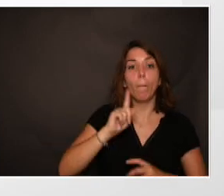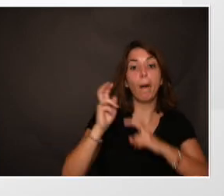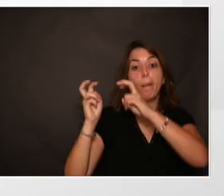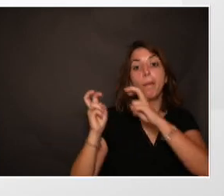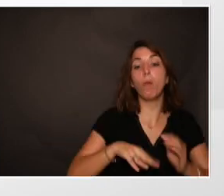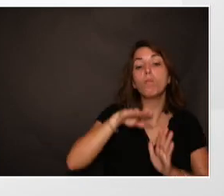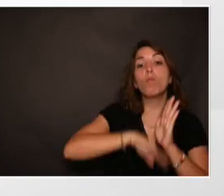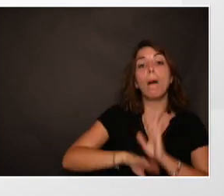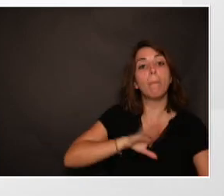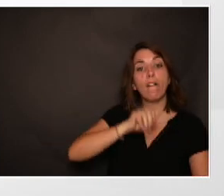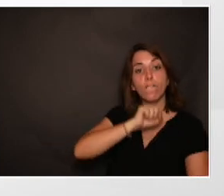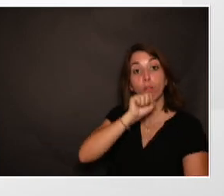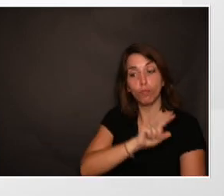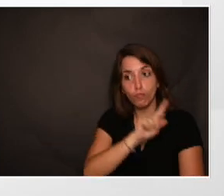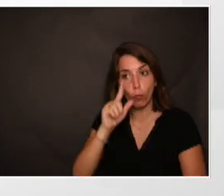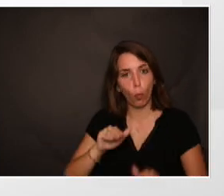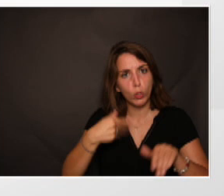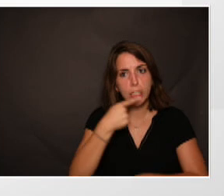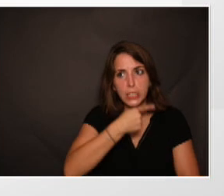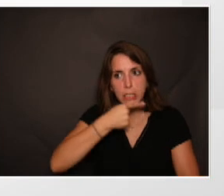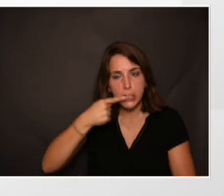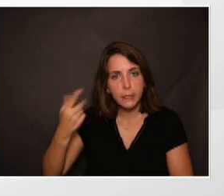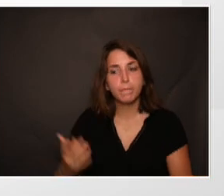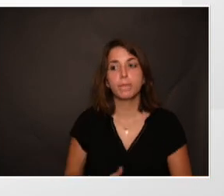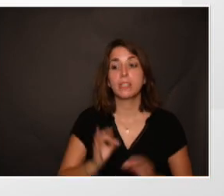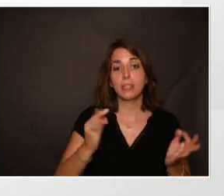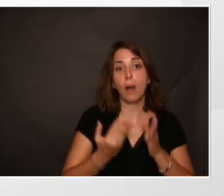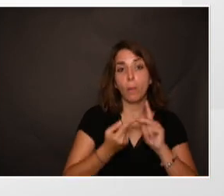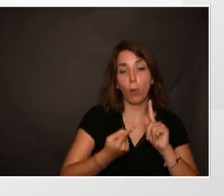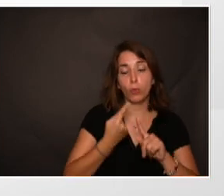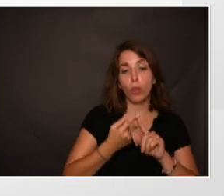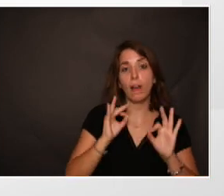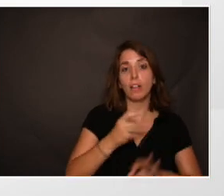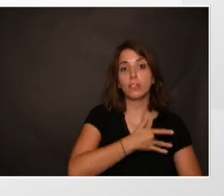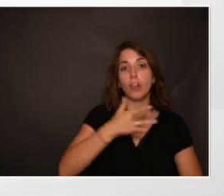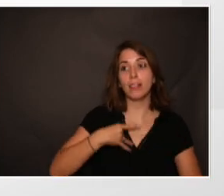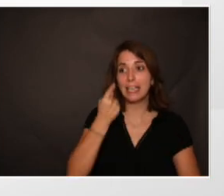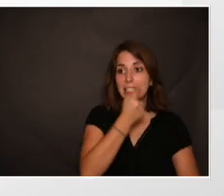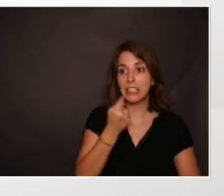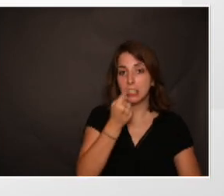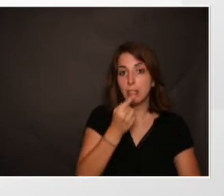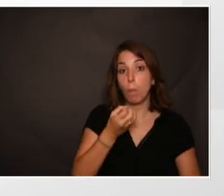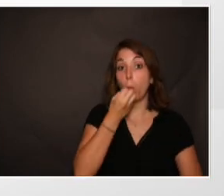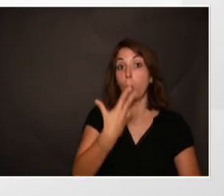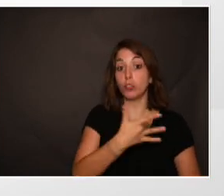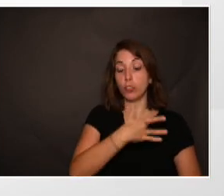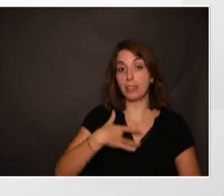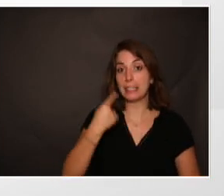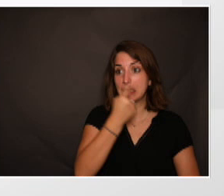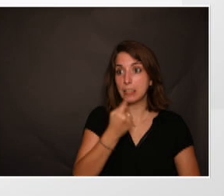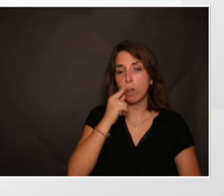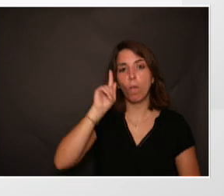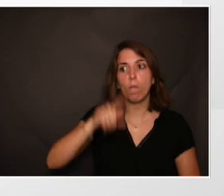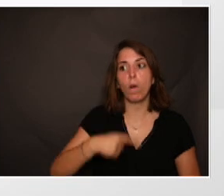vieillissant. L'UFSBD, l'Union française pour la santé buccodentaire, recommande, pour une bonne santé buccodentaire, deux